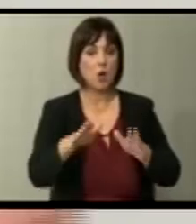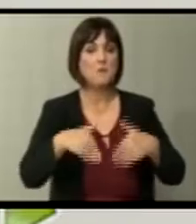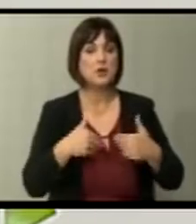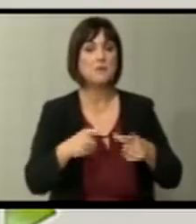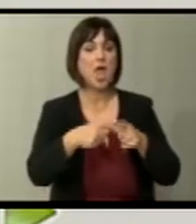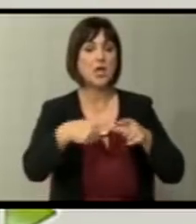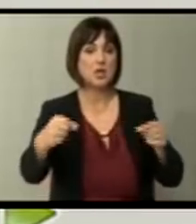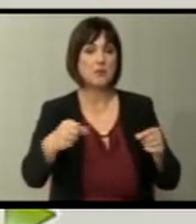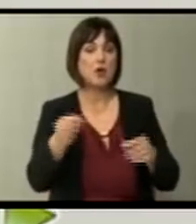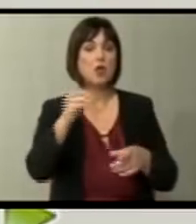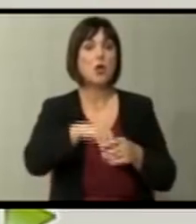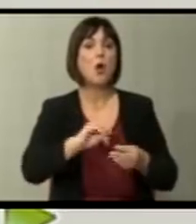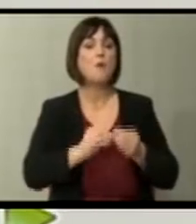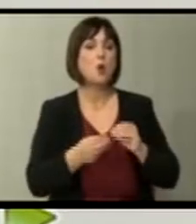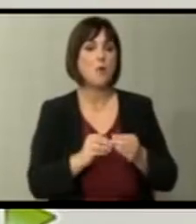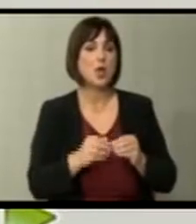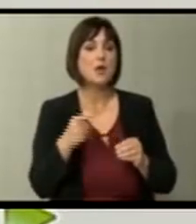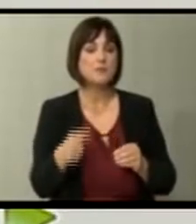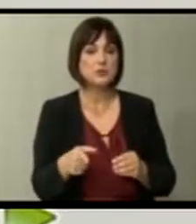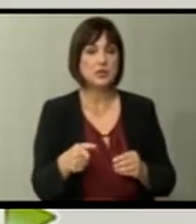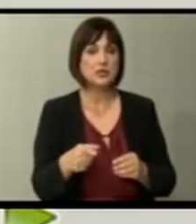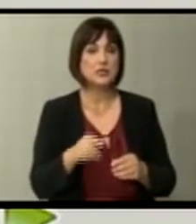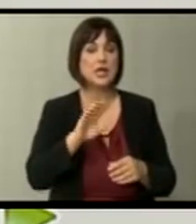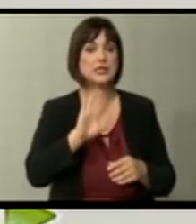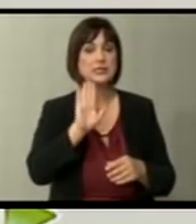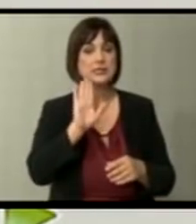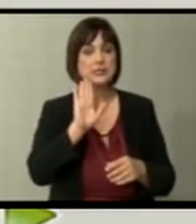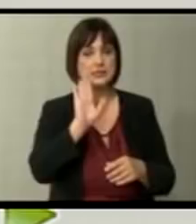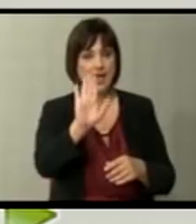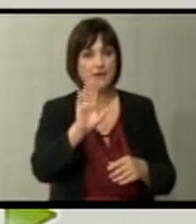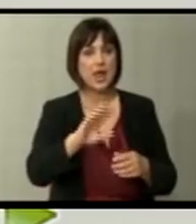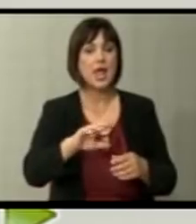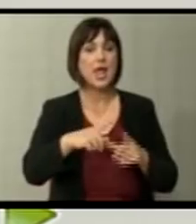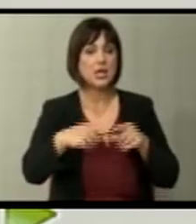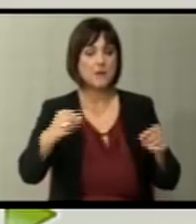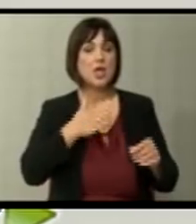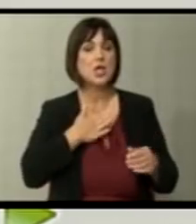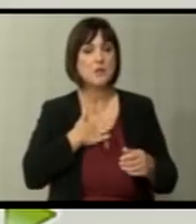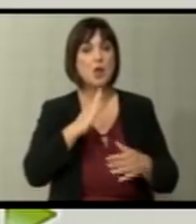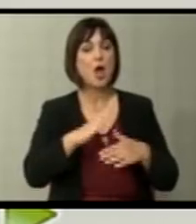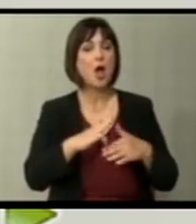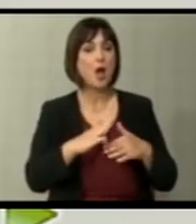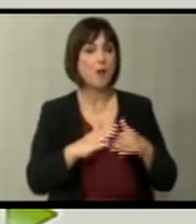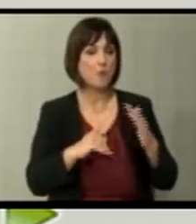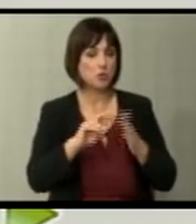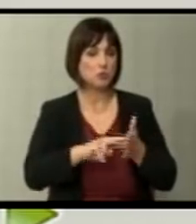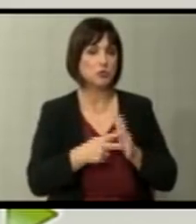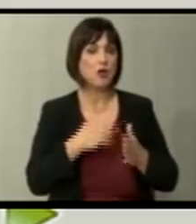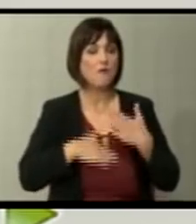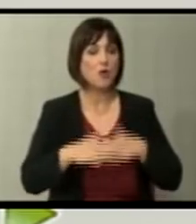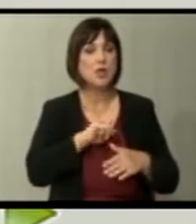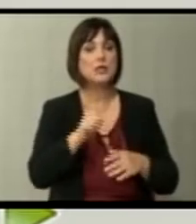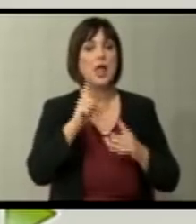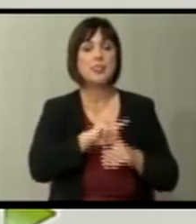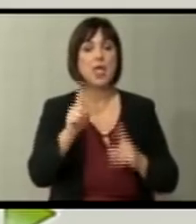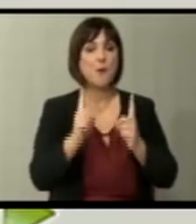Кипер и ги импортира проблемите за Северен Кипер. Значи има ово политичка волја и се направи потекот. Сега не